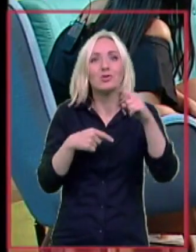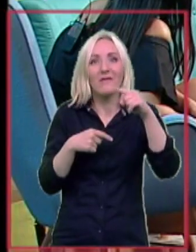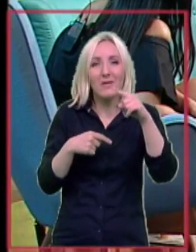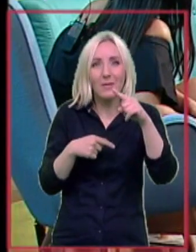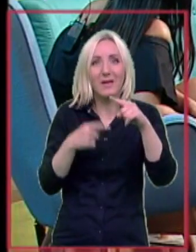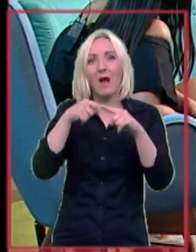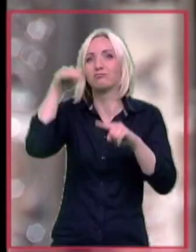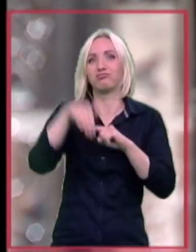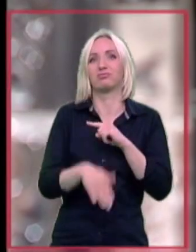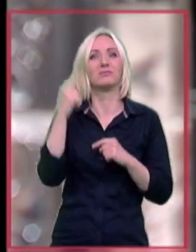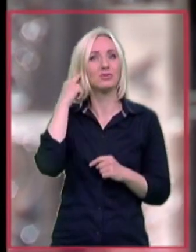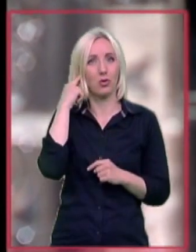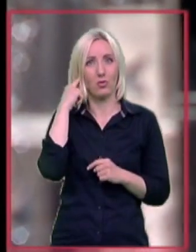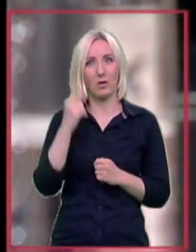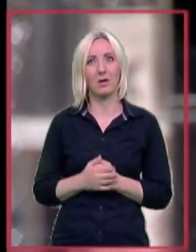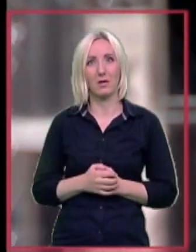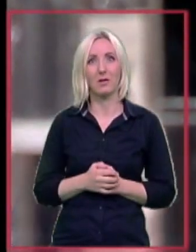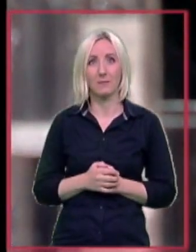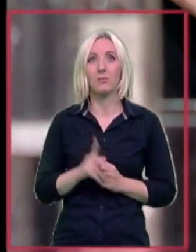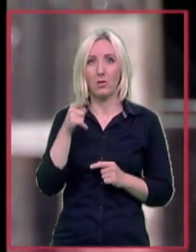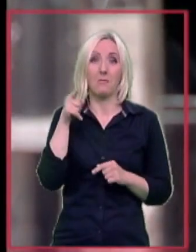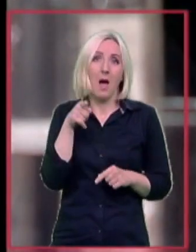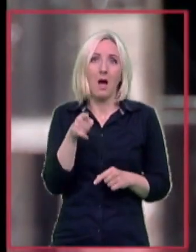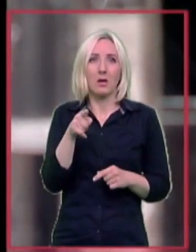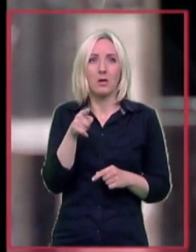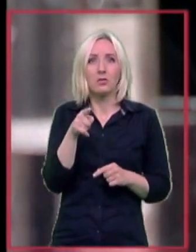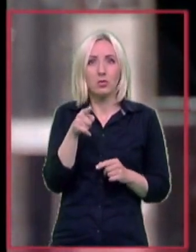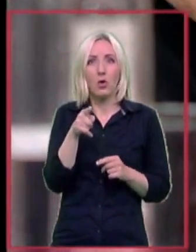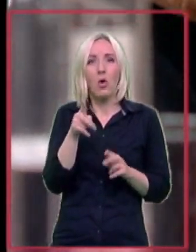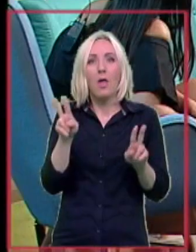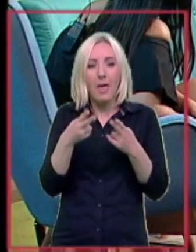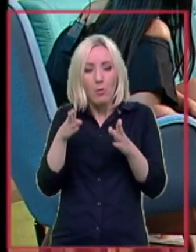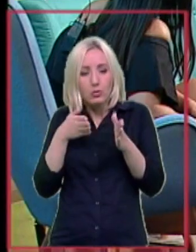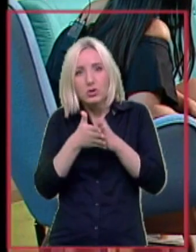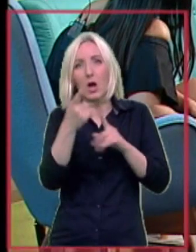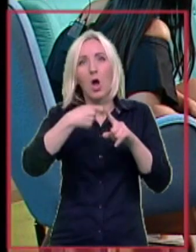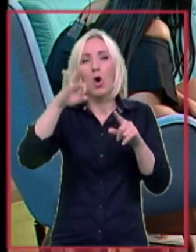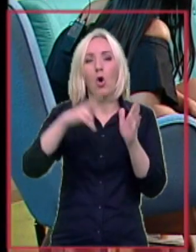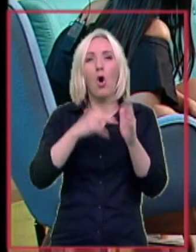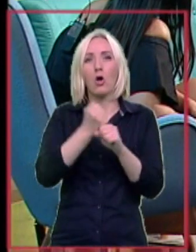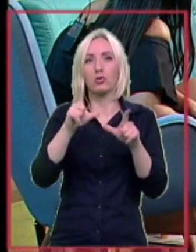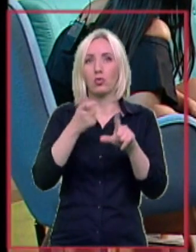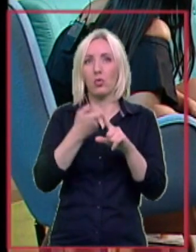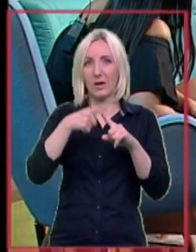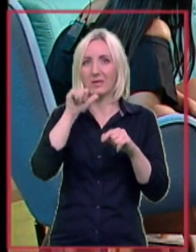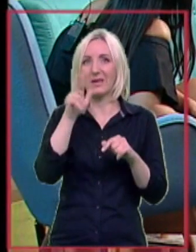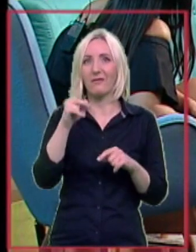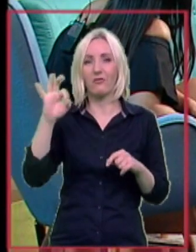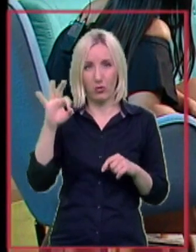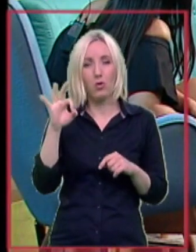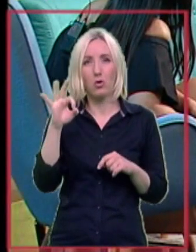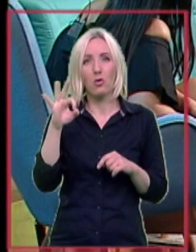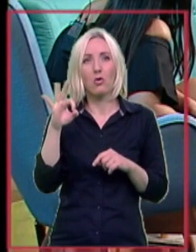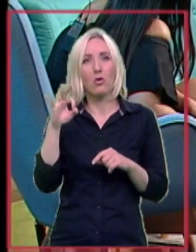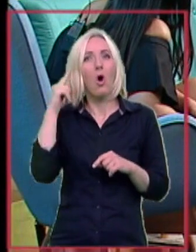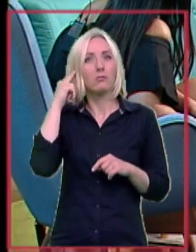pacijent onda ima tu konduktivno oštećenje sluha. Što znači konduktivno oštećenje sluha? Konduktivno oštećenje sluha znači da on čuje preko koštanog